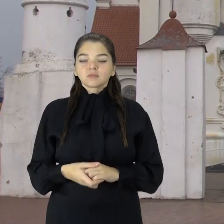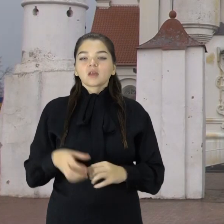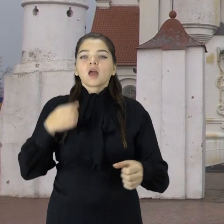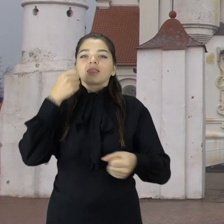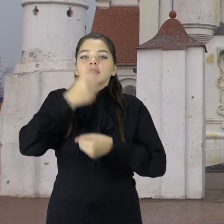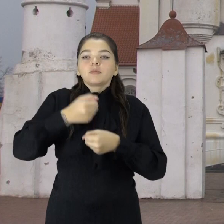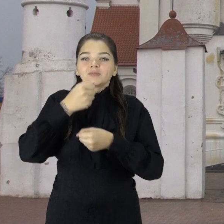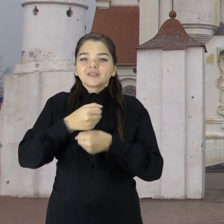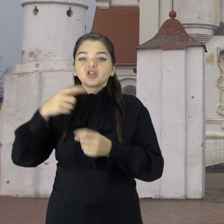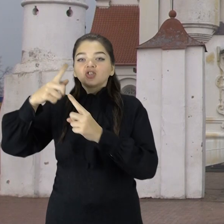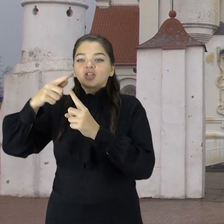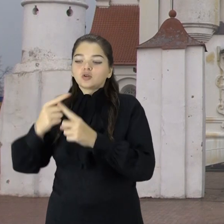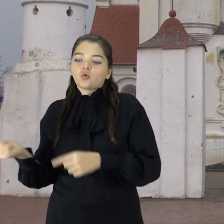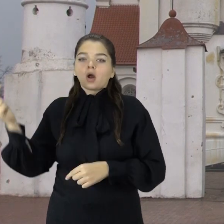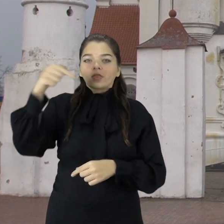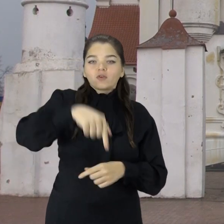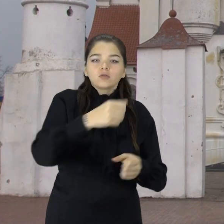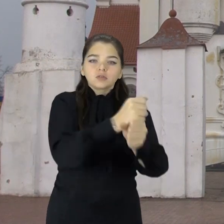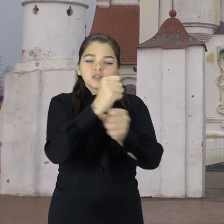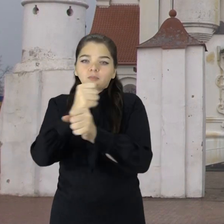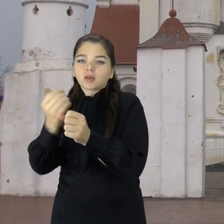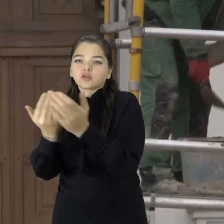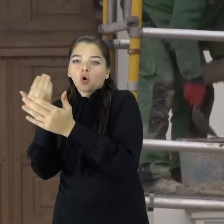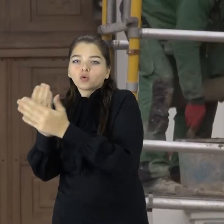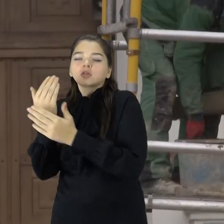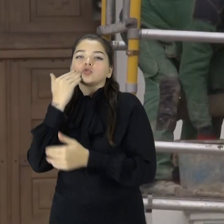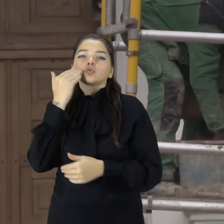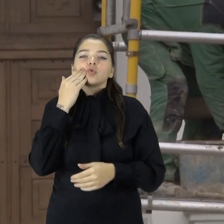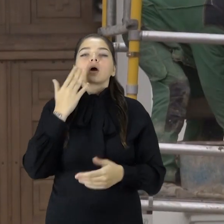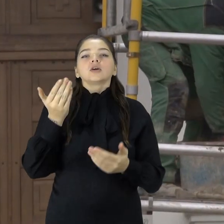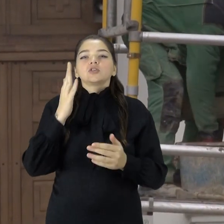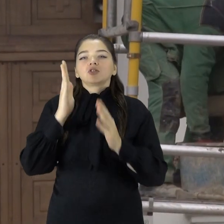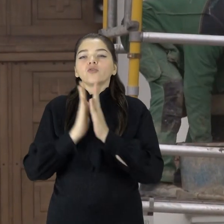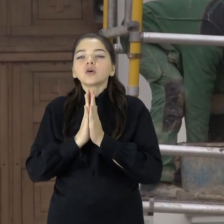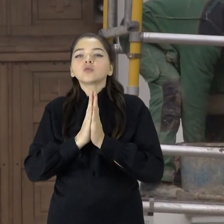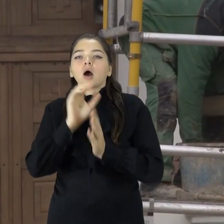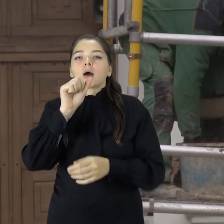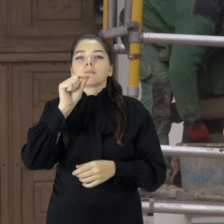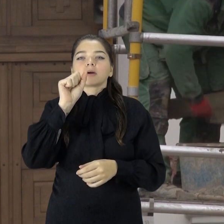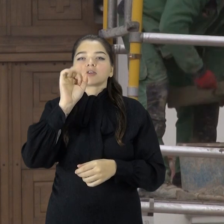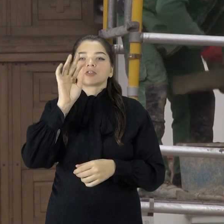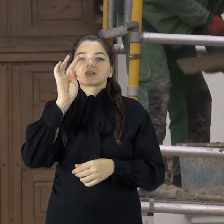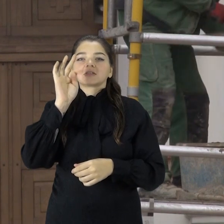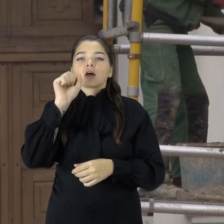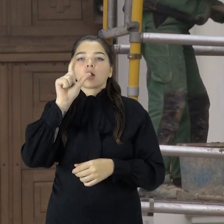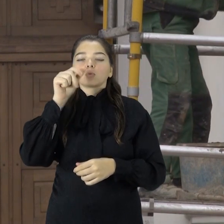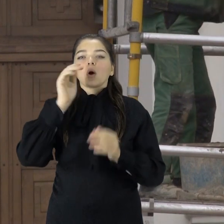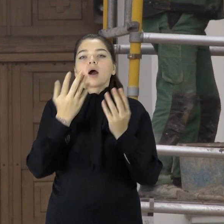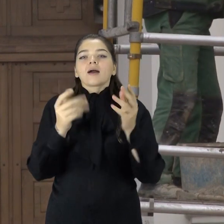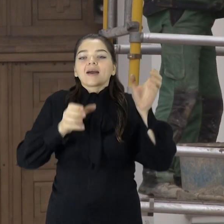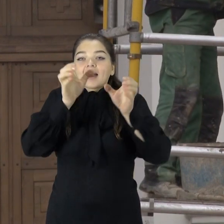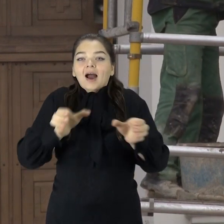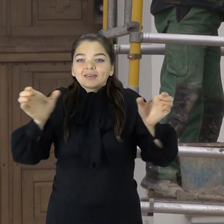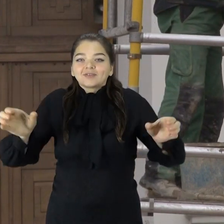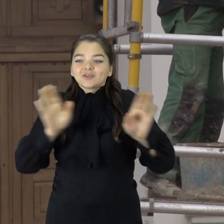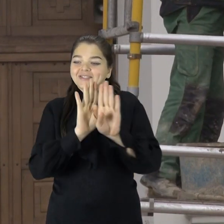Darbininkai iš Tilšių jau darbuojasi atnaujindami Šiauliu šventų, apaštalu, Petro ir Paulios katedrų sieną. Ši katedra